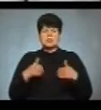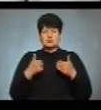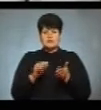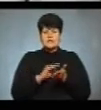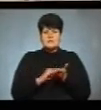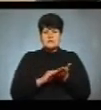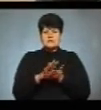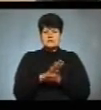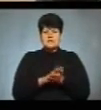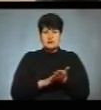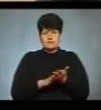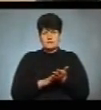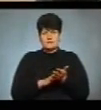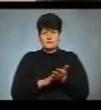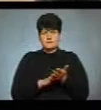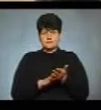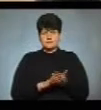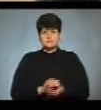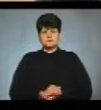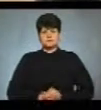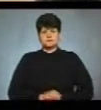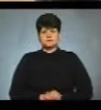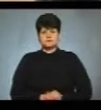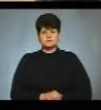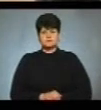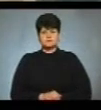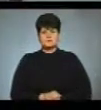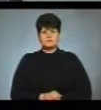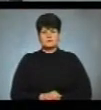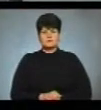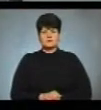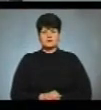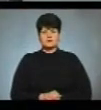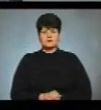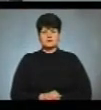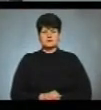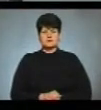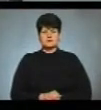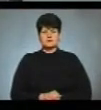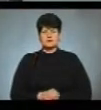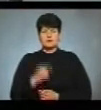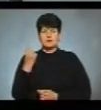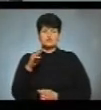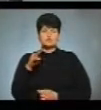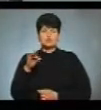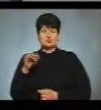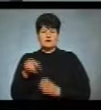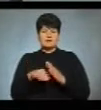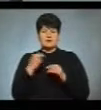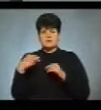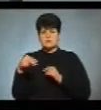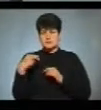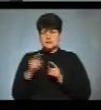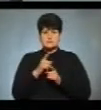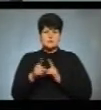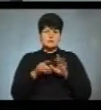написати заяву. Соломія Струс, Юрій Багрій, Андрій Прокопів – Новини. У першому турі виборів президента тимчасово